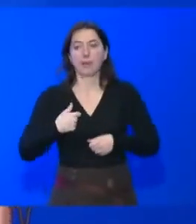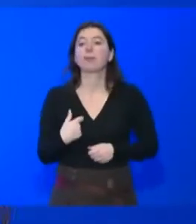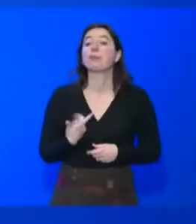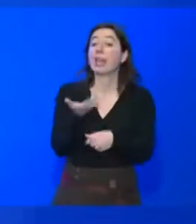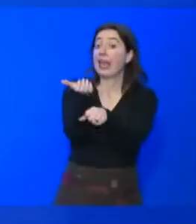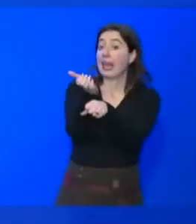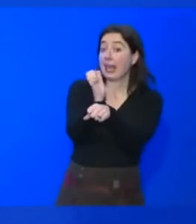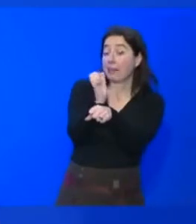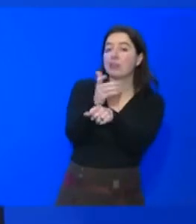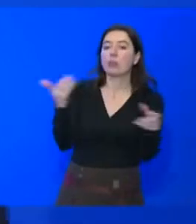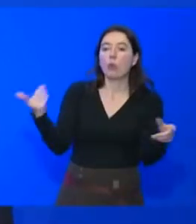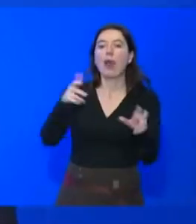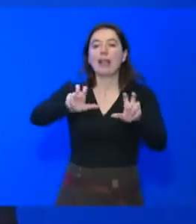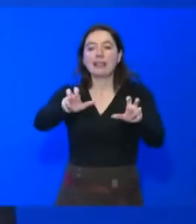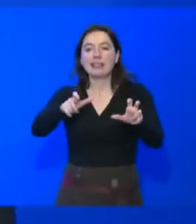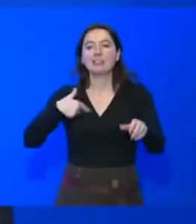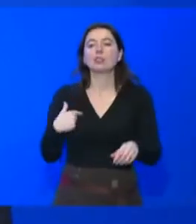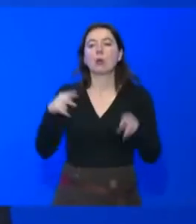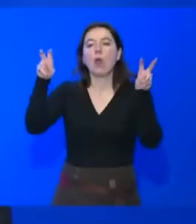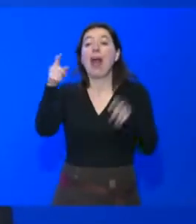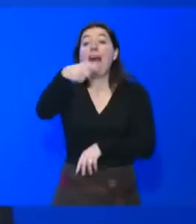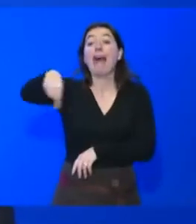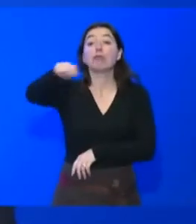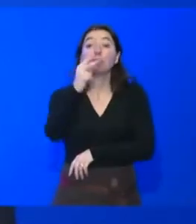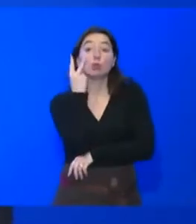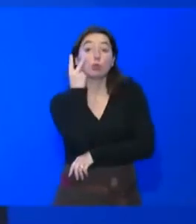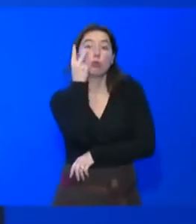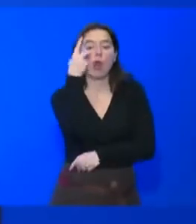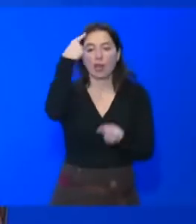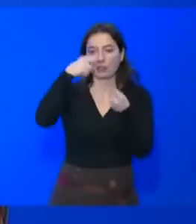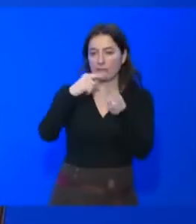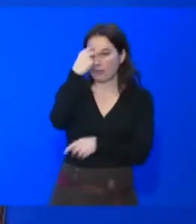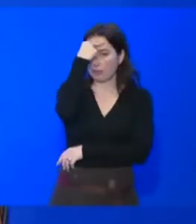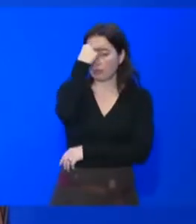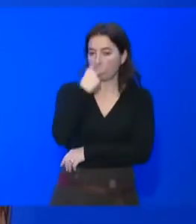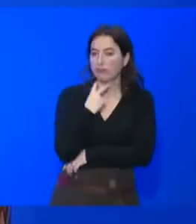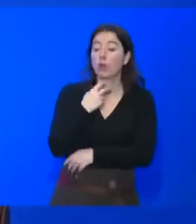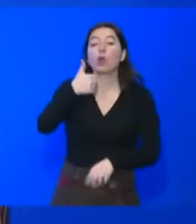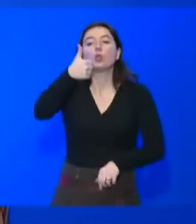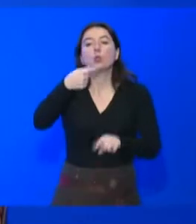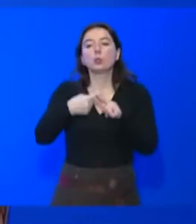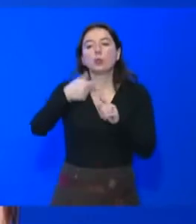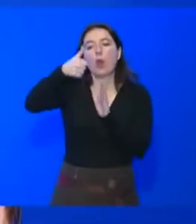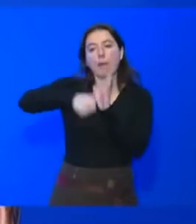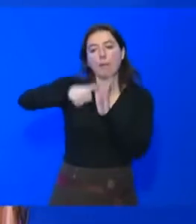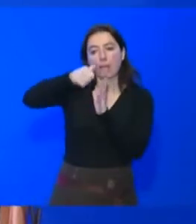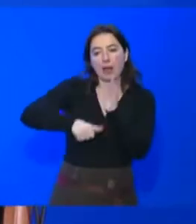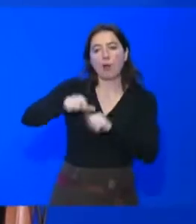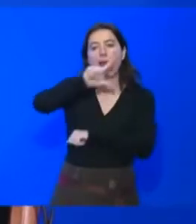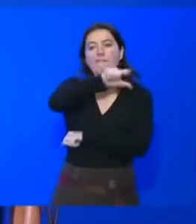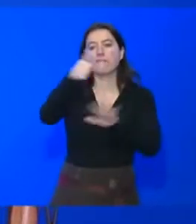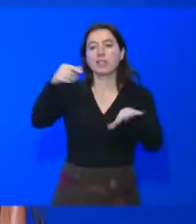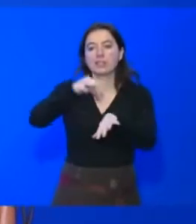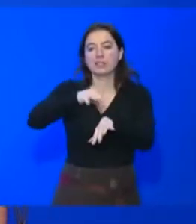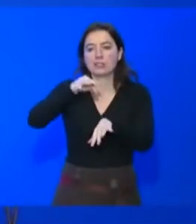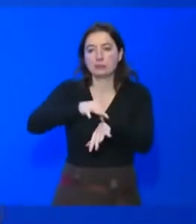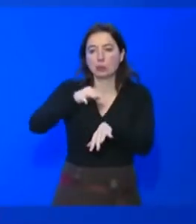qui s'appelle « À vous de voir », qui traite de la cécité, qui est diffusée une fois par mois, 26 minutes à 8 heures du matin,